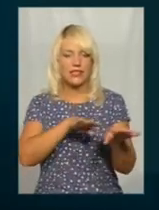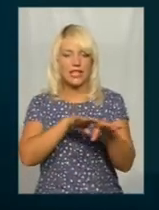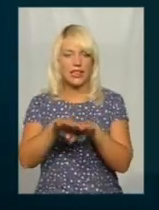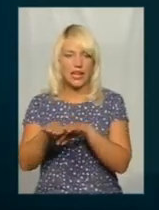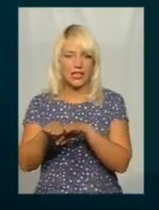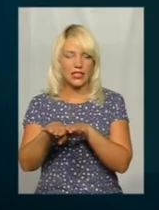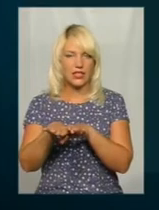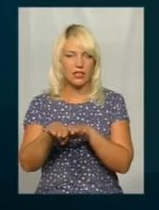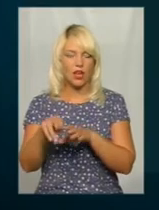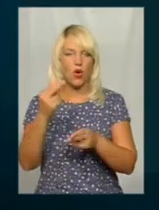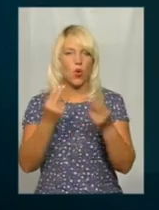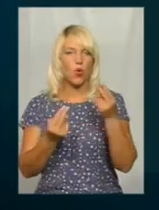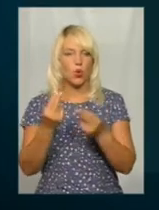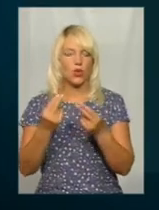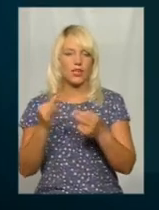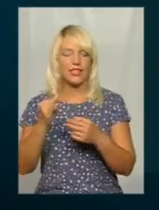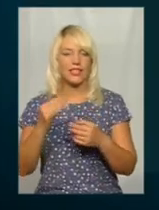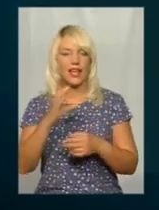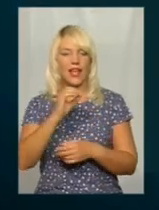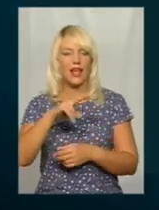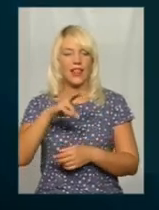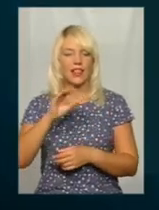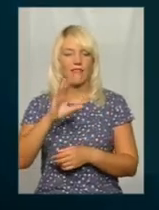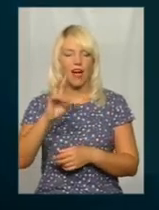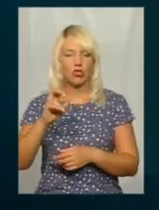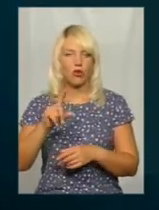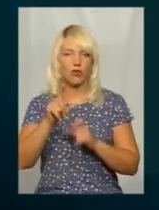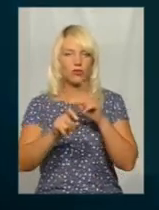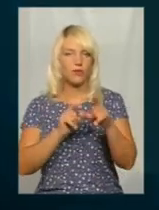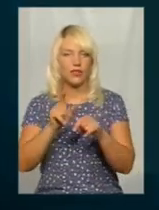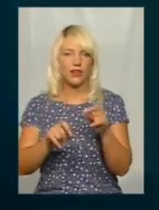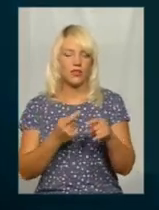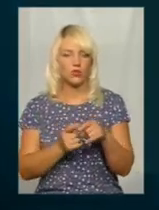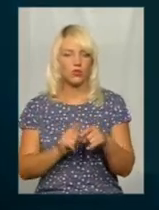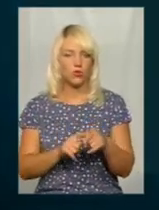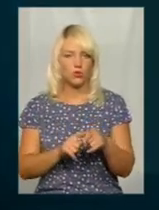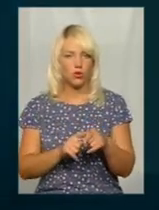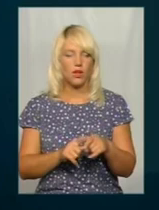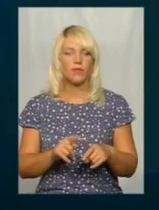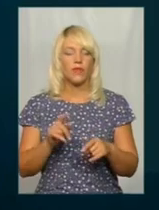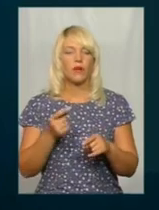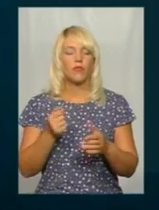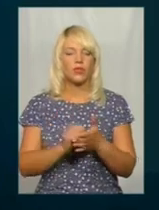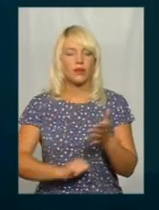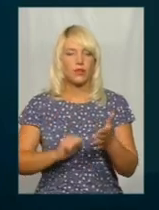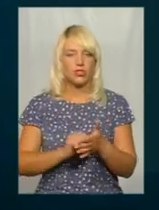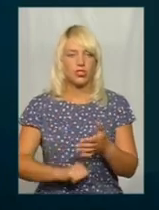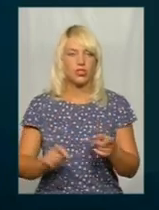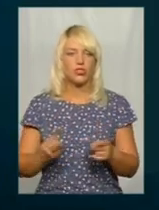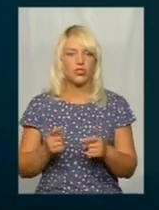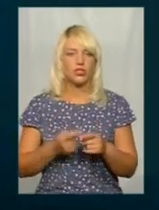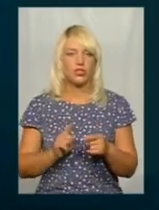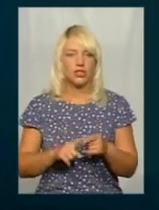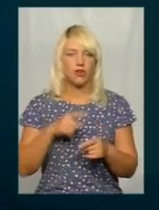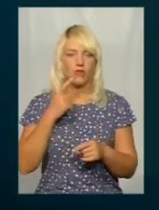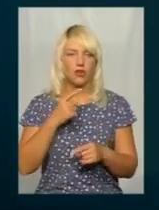кольор. І елеватори придираються до цього зерна дуже скептично. По тій причині, що це сашкові